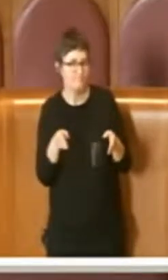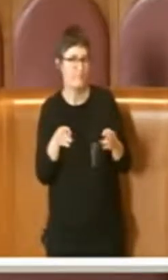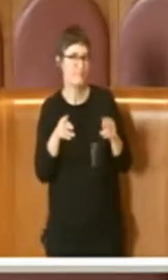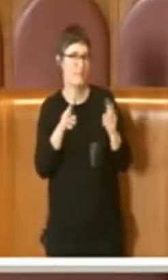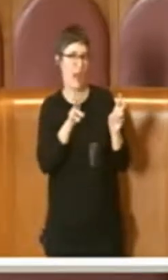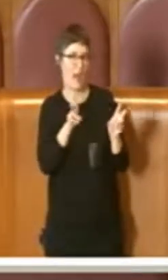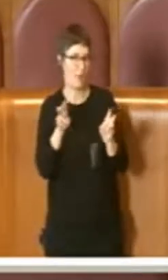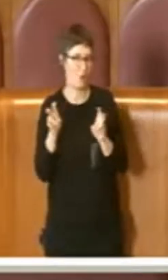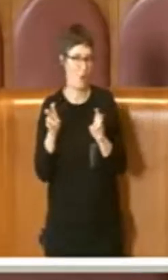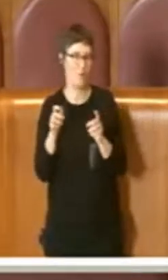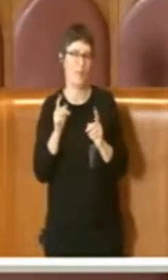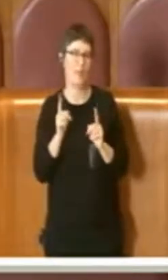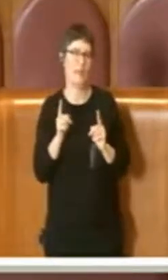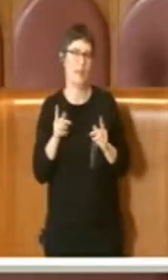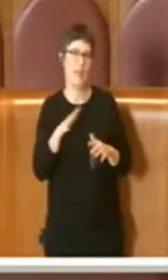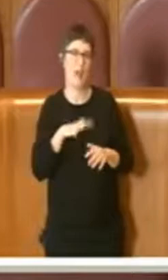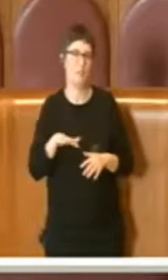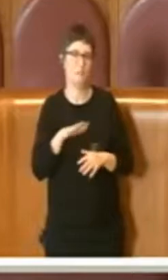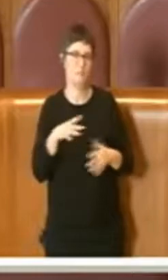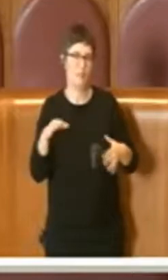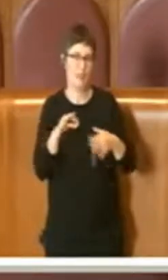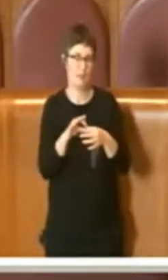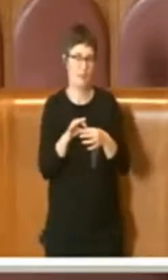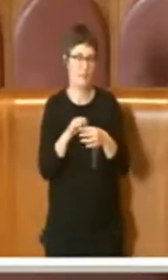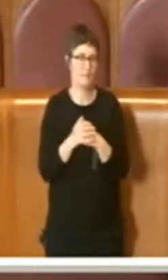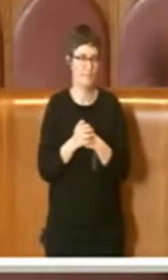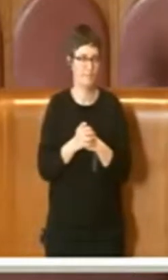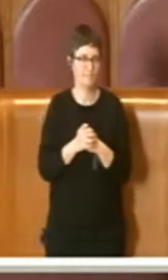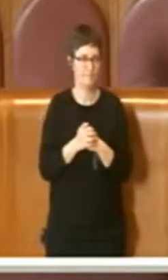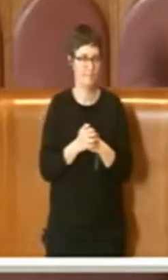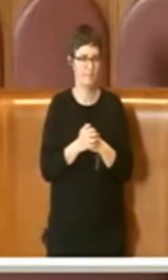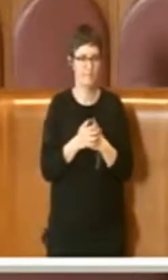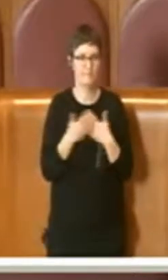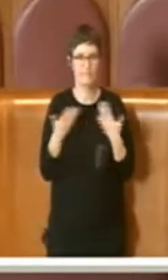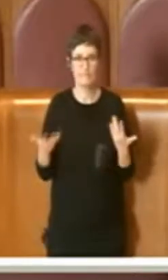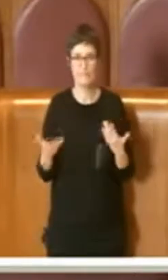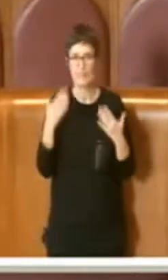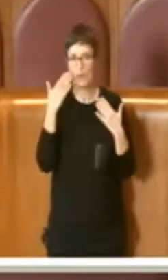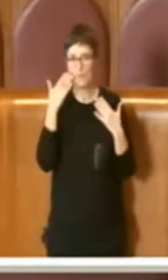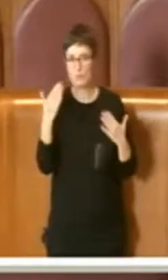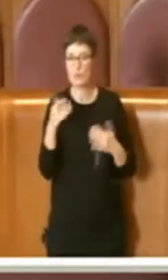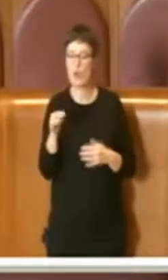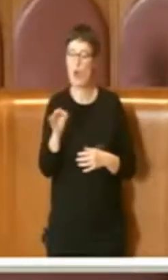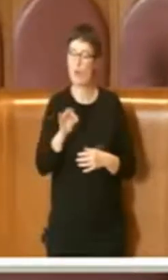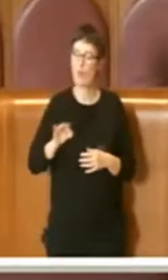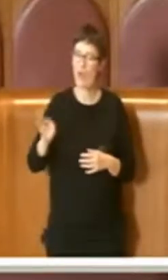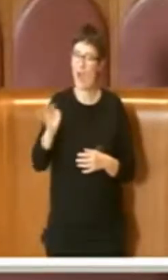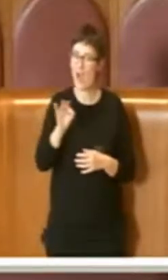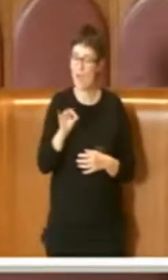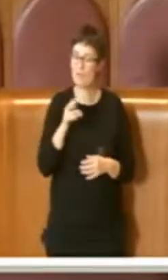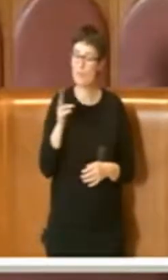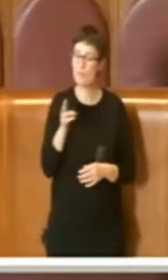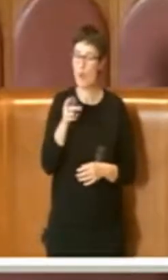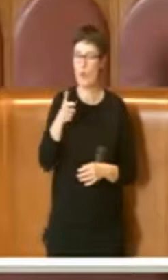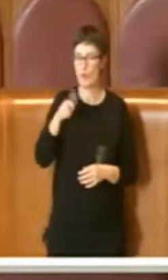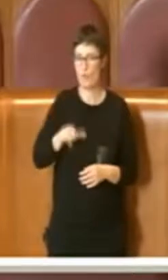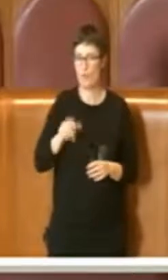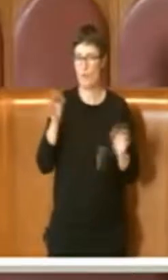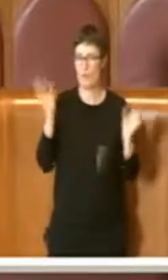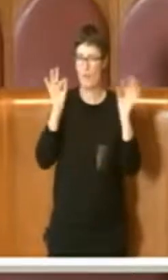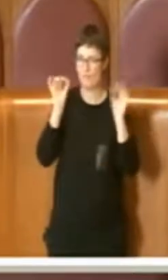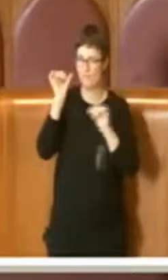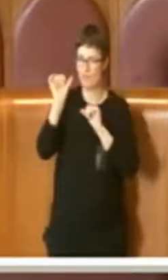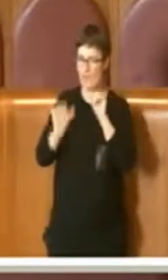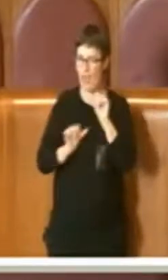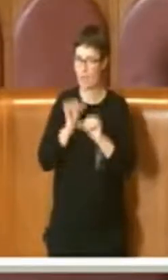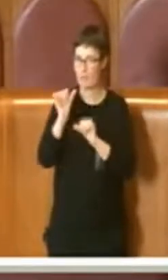ambientali. Ricordiamo che purtroppo le api muoiono a parte per il cambiamento climatico, perciò per